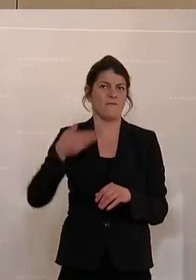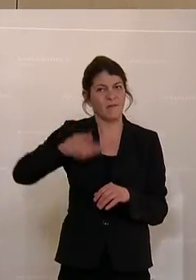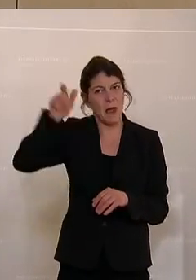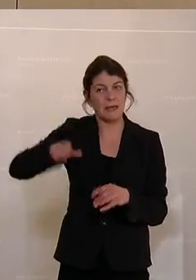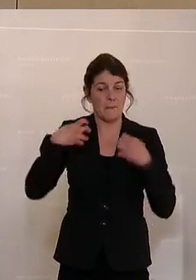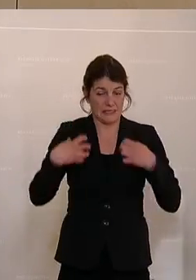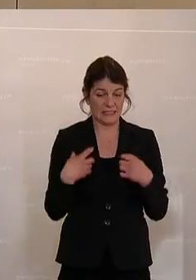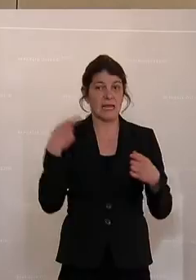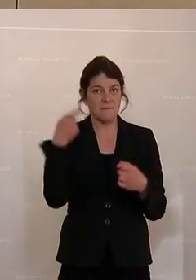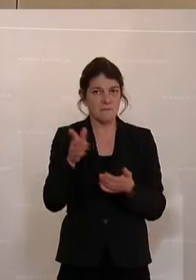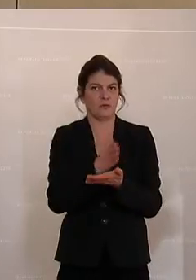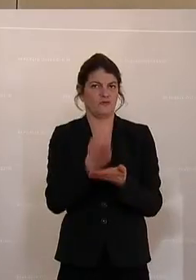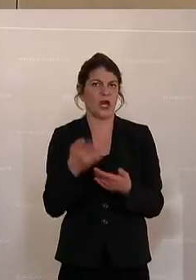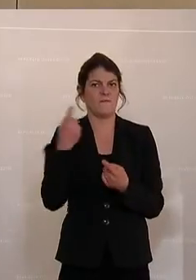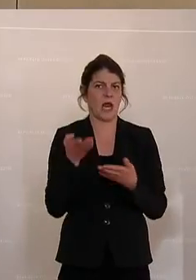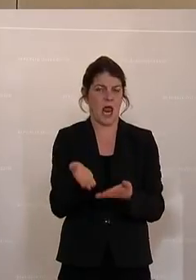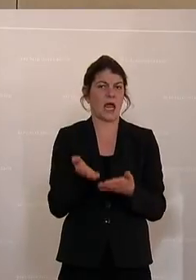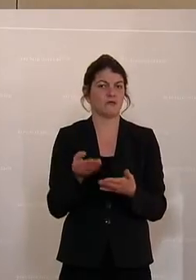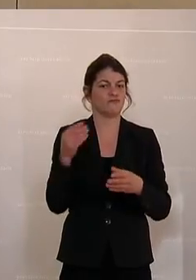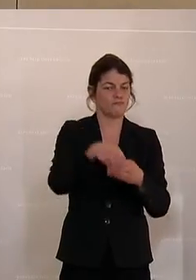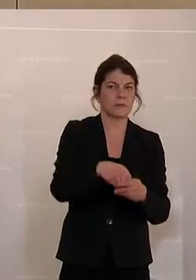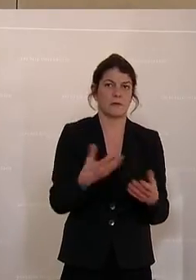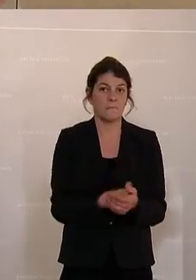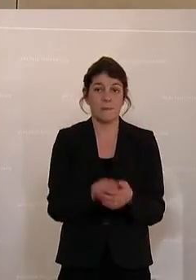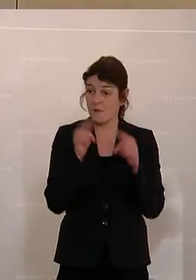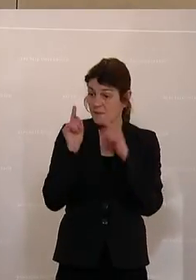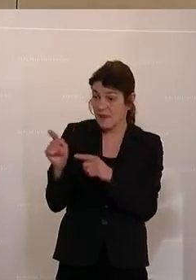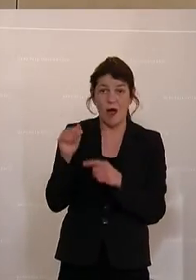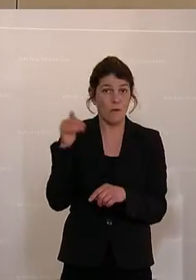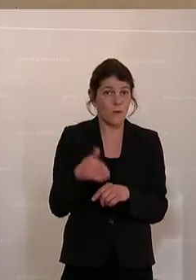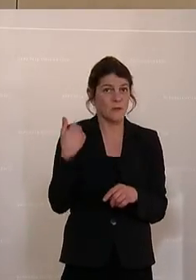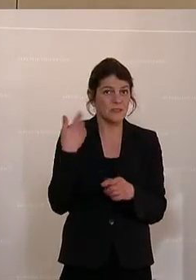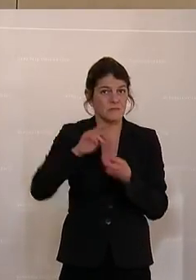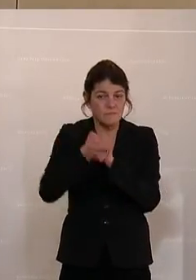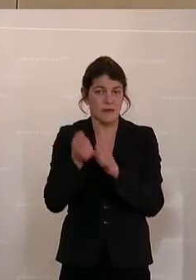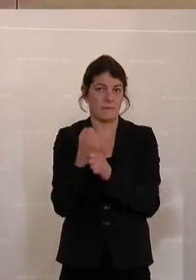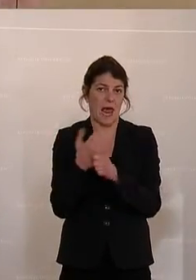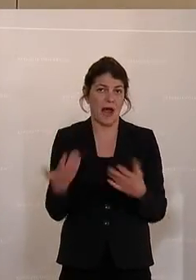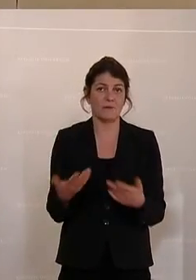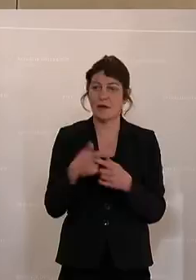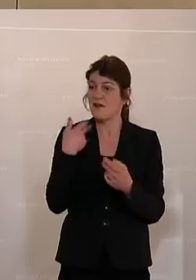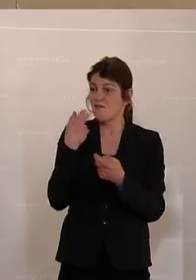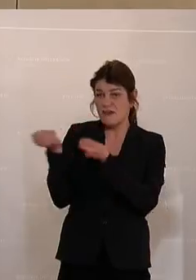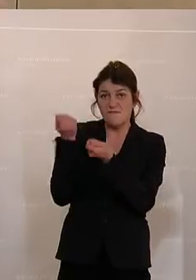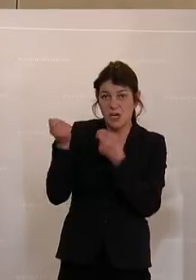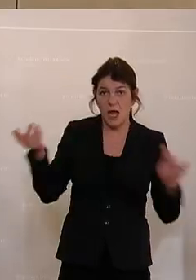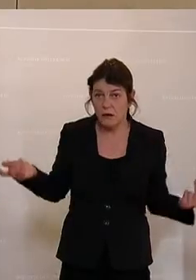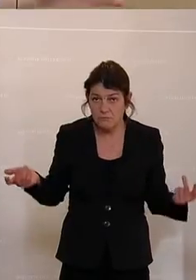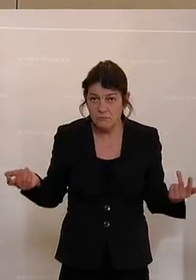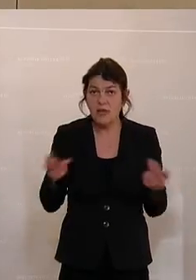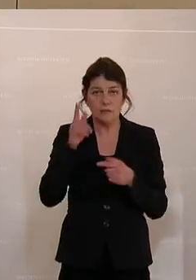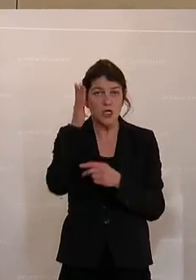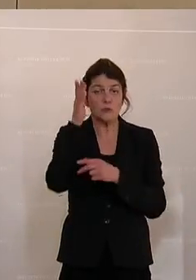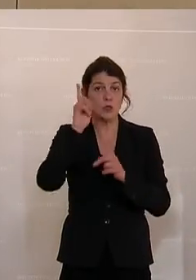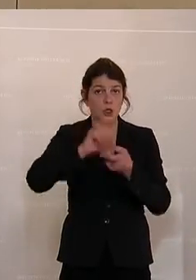Eigentümer. Der entscheidet, welche Heizung eingebaut ist. Und dort muss man auch ansetzen, wenn man will, dass es einen Lenkungseffekt gibt, dass sich etwas